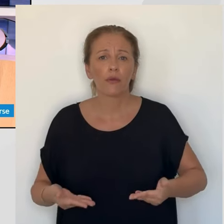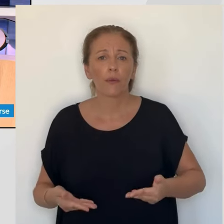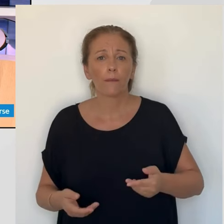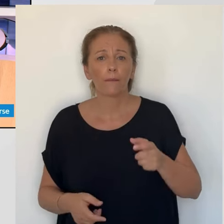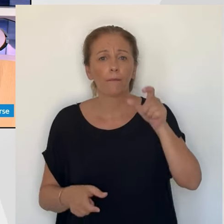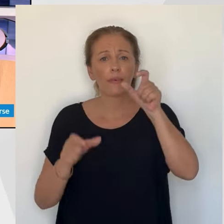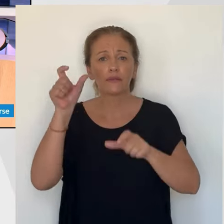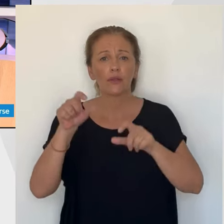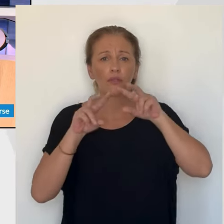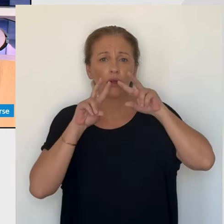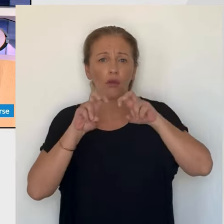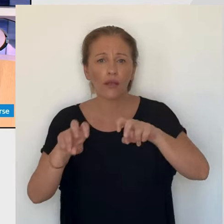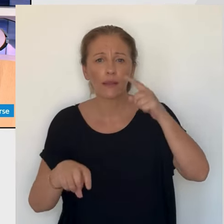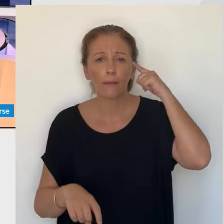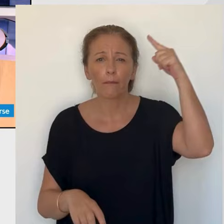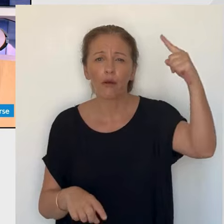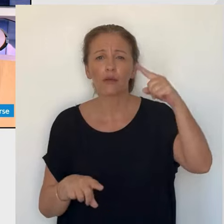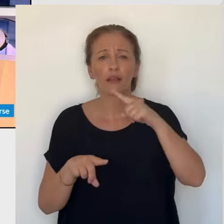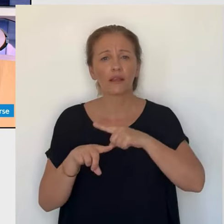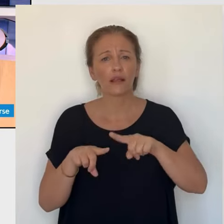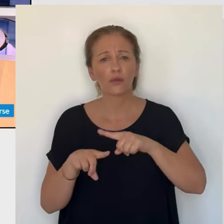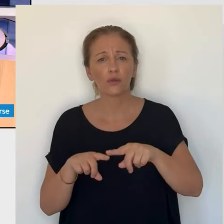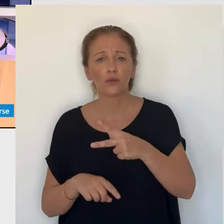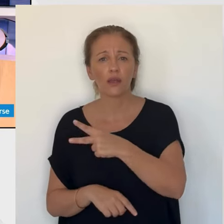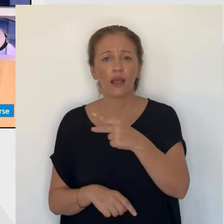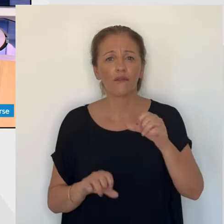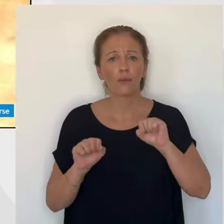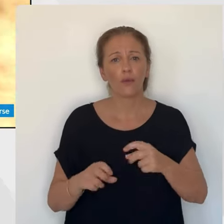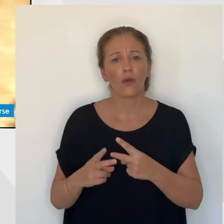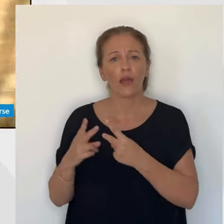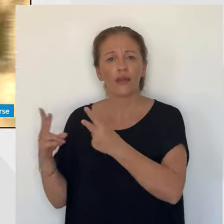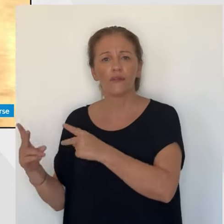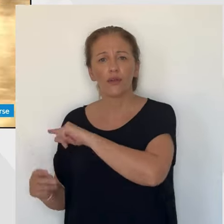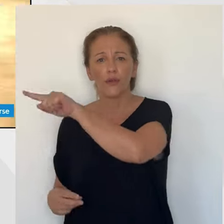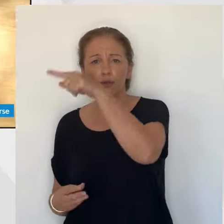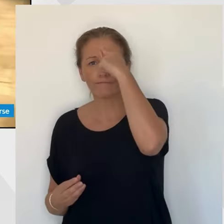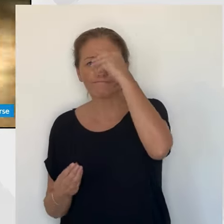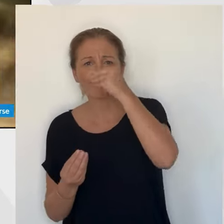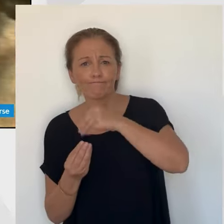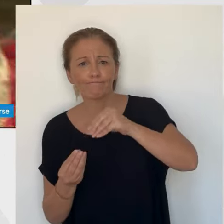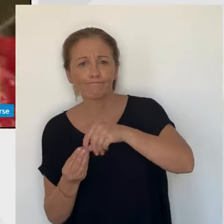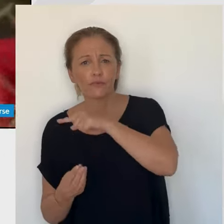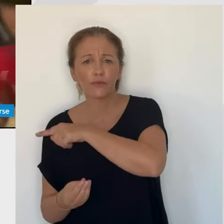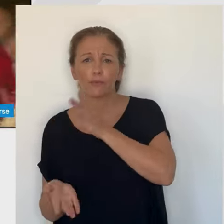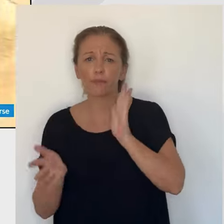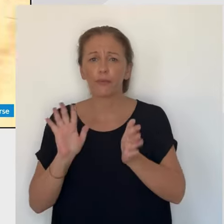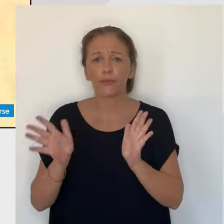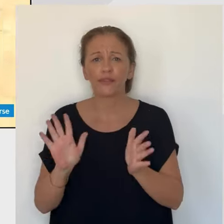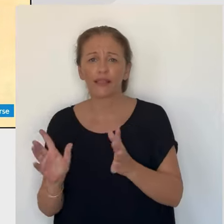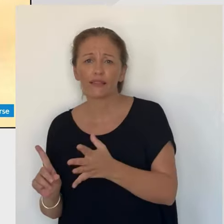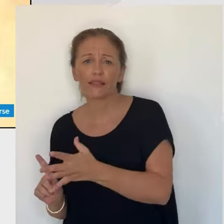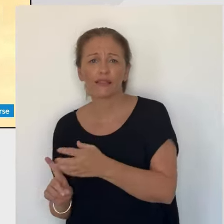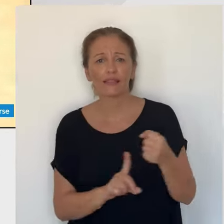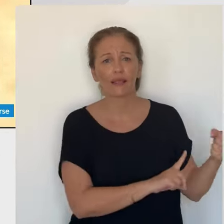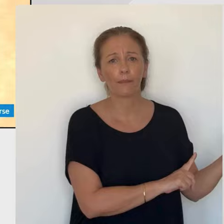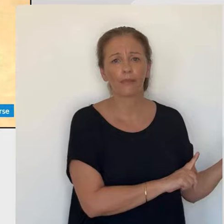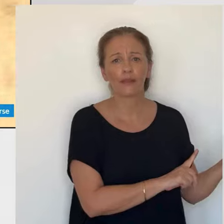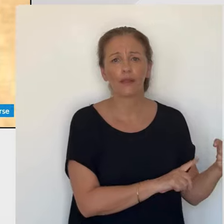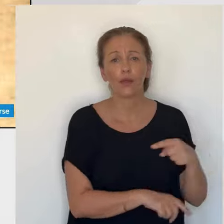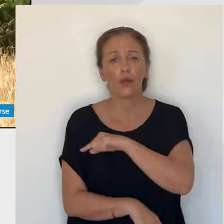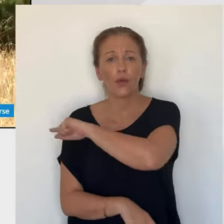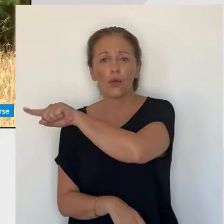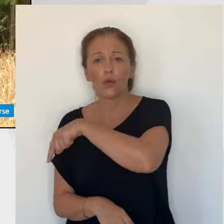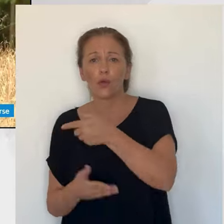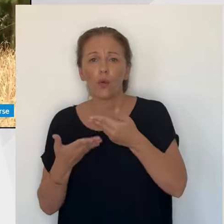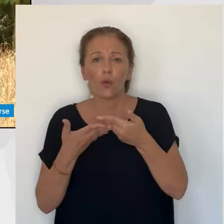malfaiteurs en vue de commettre un crime. Jennifer Capay. Six jours après la disparition inquiétante d'Angantoine Agnette et sur la